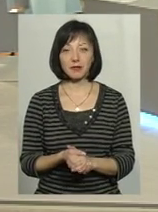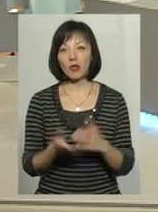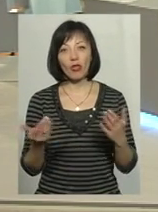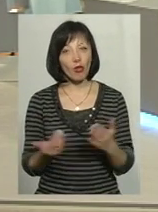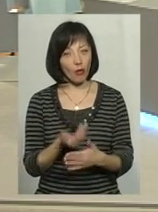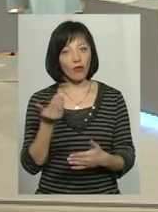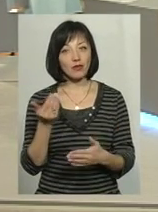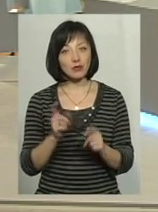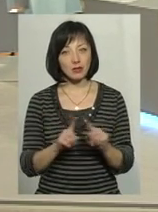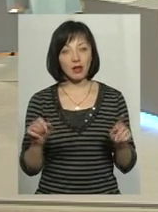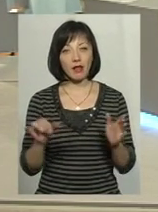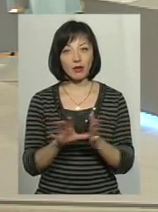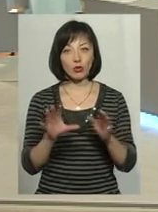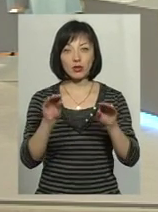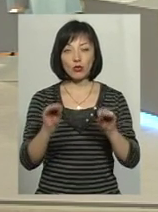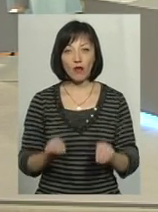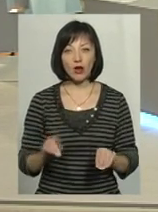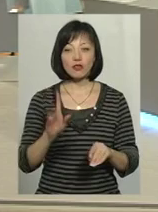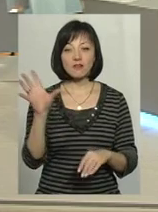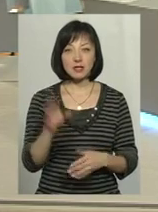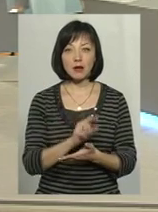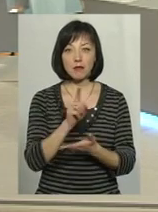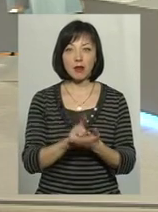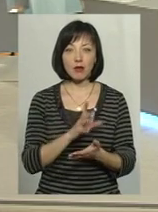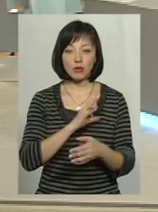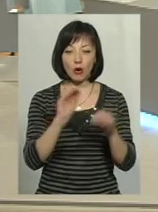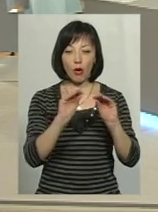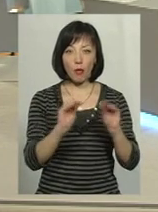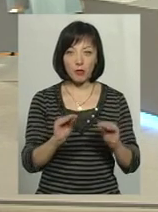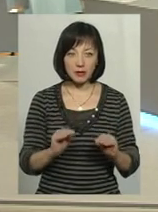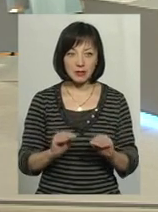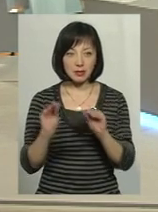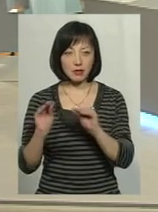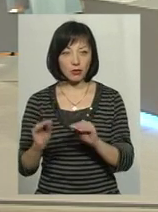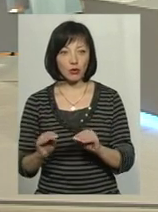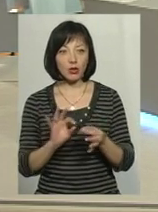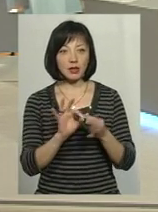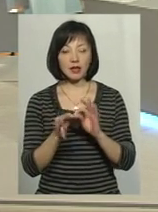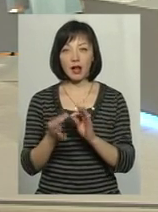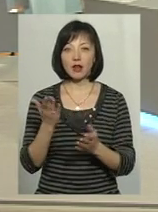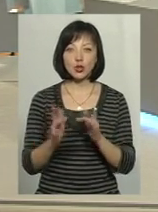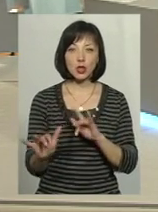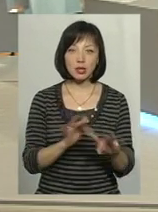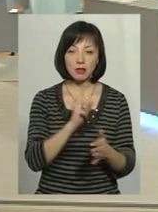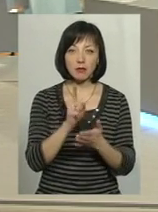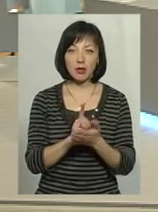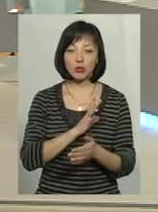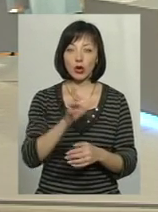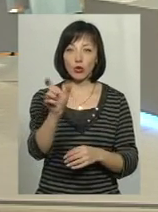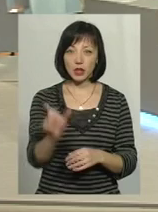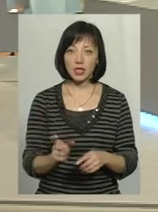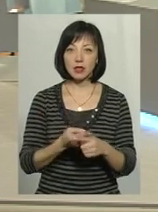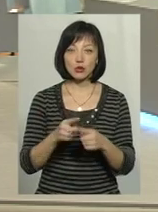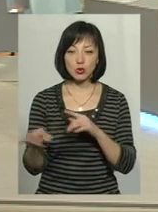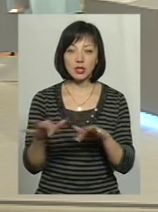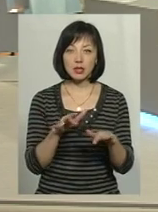Новшенство електронного декларування, що все має бути описано. Якщо в нас є якась дія, то має бути і людина, яка цю